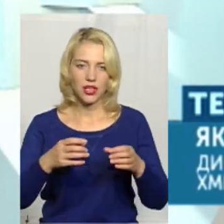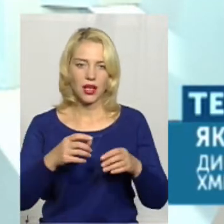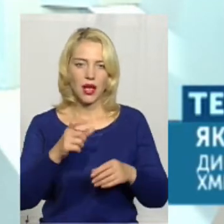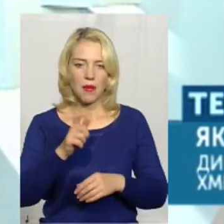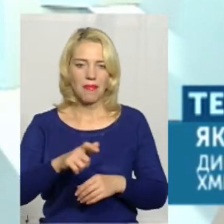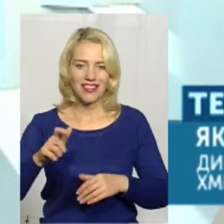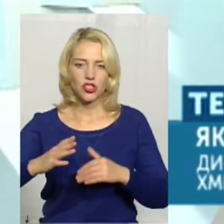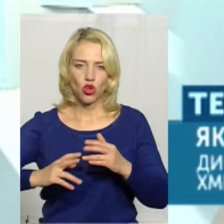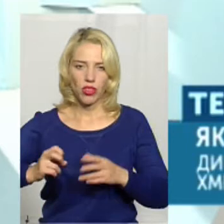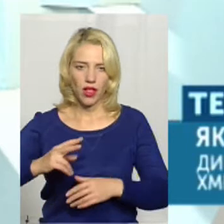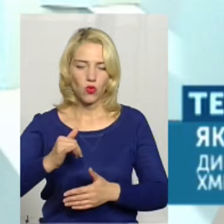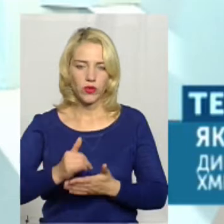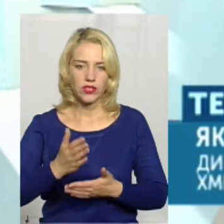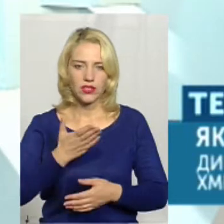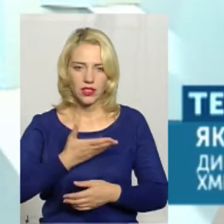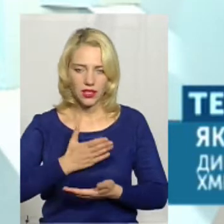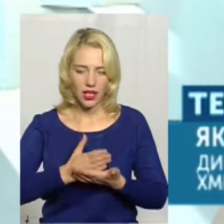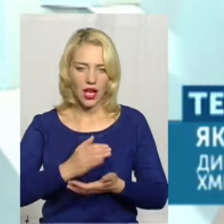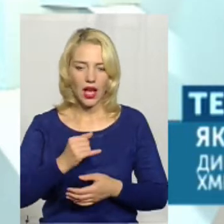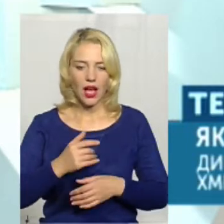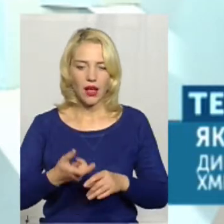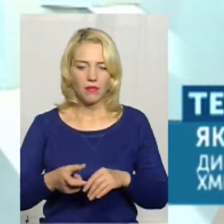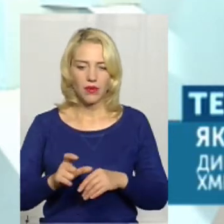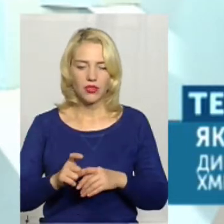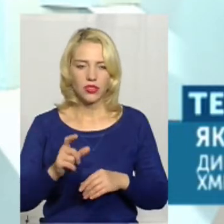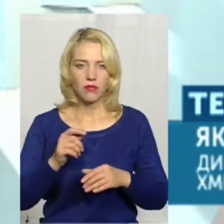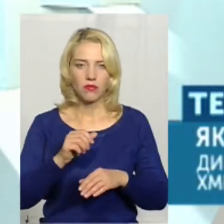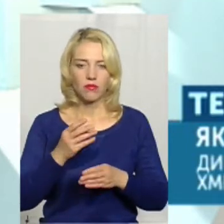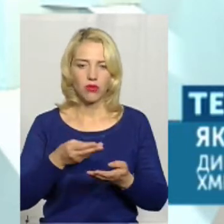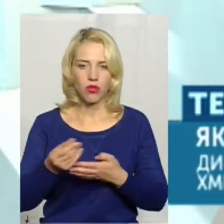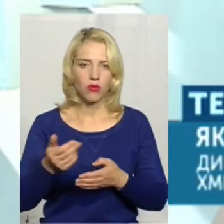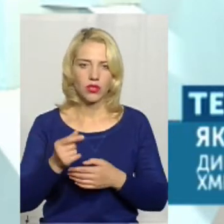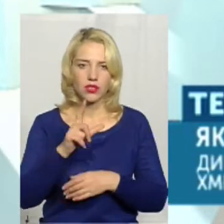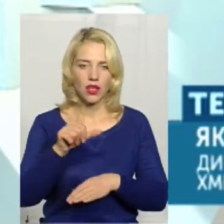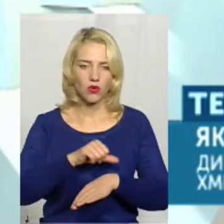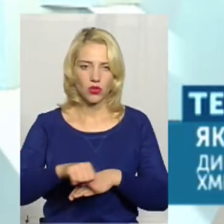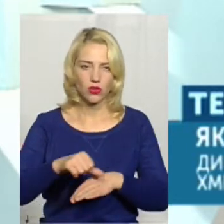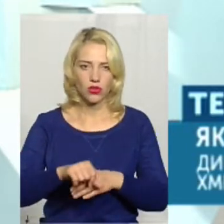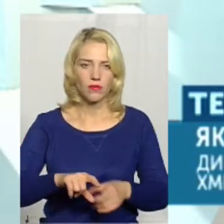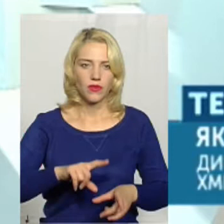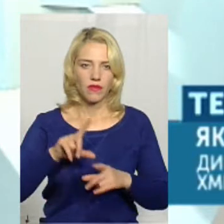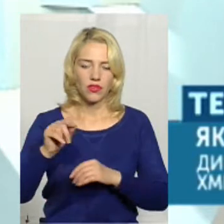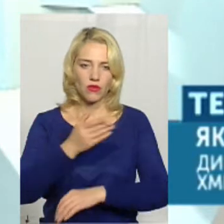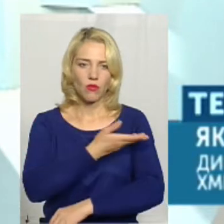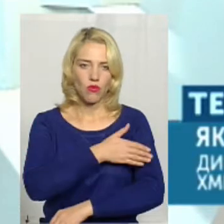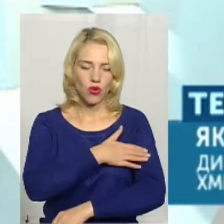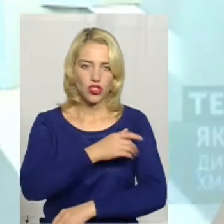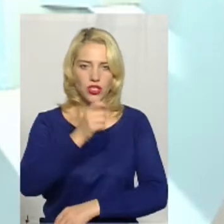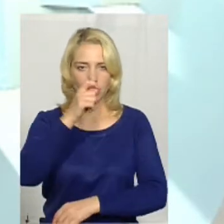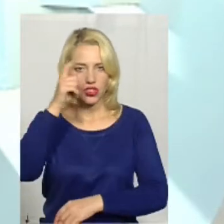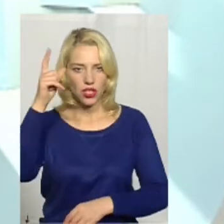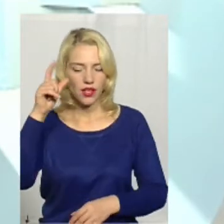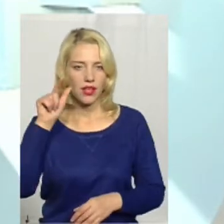Але проблема і надалі буде ще середня, тому що більше платять за кордоном, виїжджають в Польщу, в Чехію,